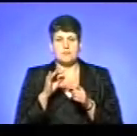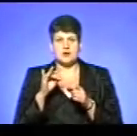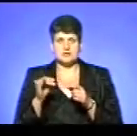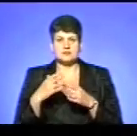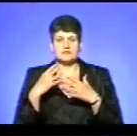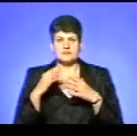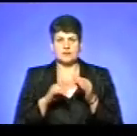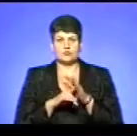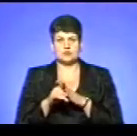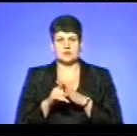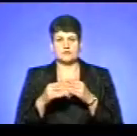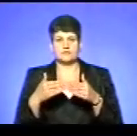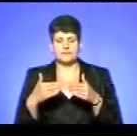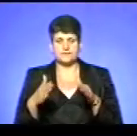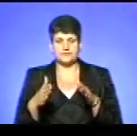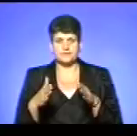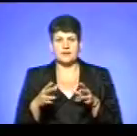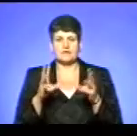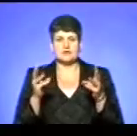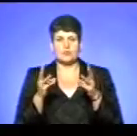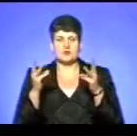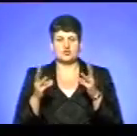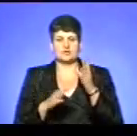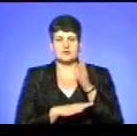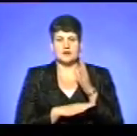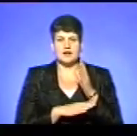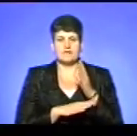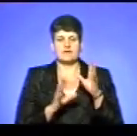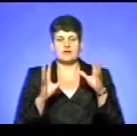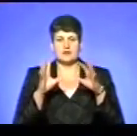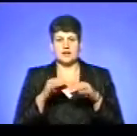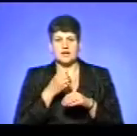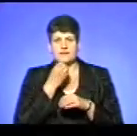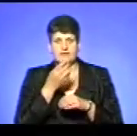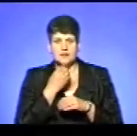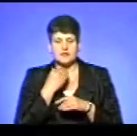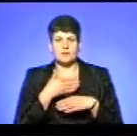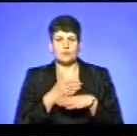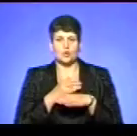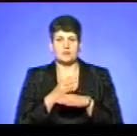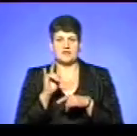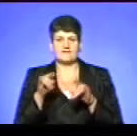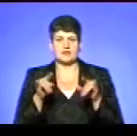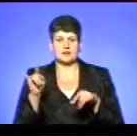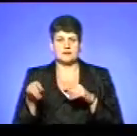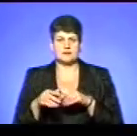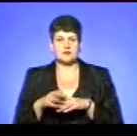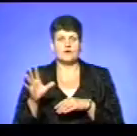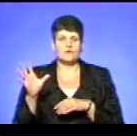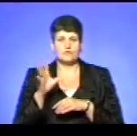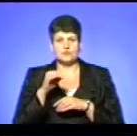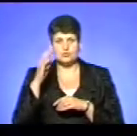починаючи з брами. Під хатою обперчені дерева, квіти і побиті вікна. Так, все